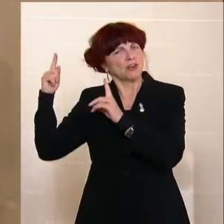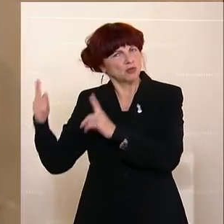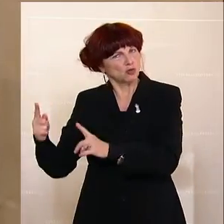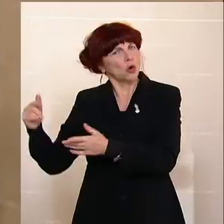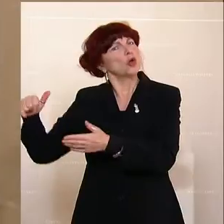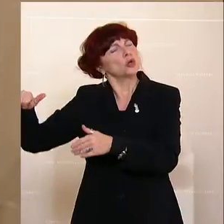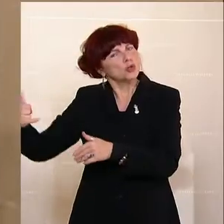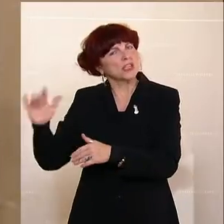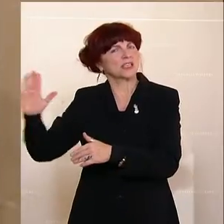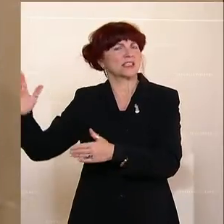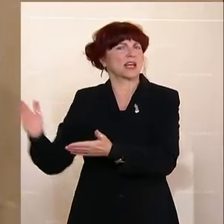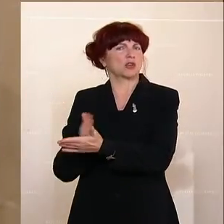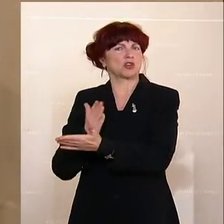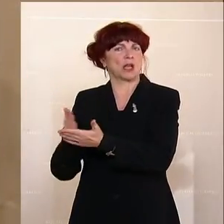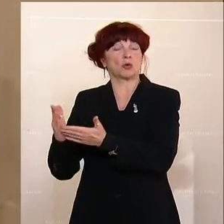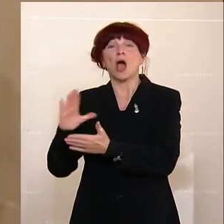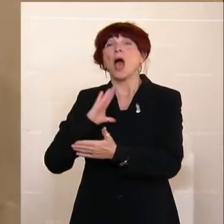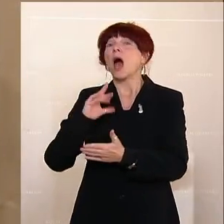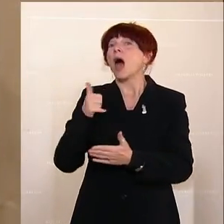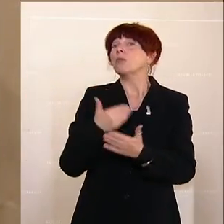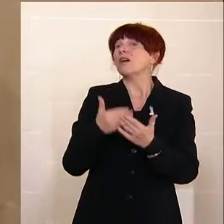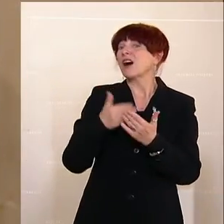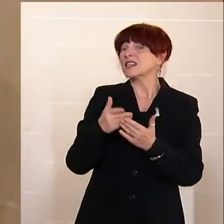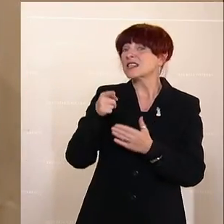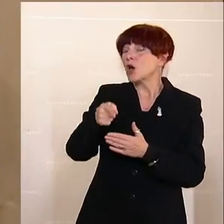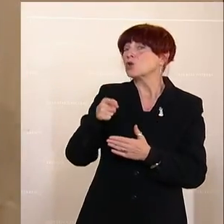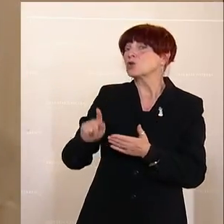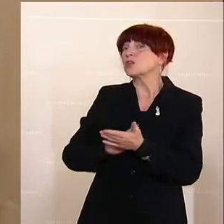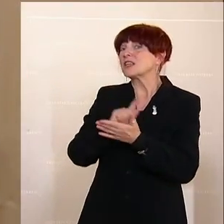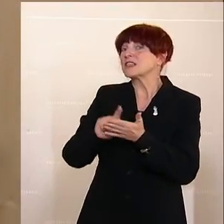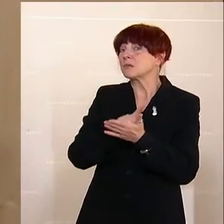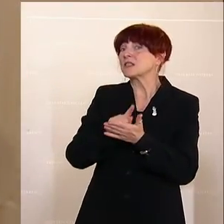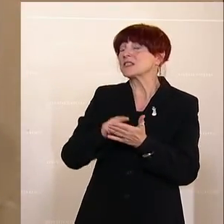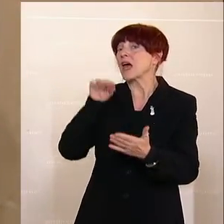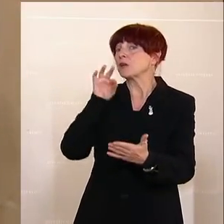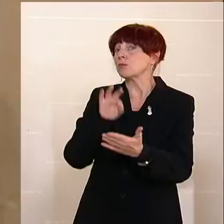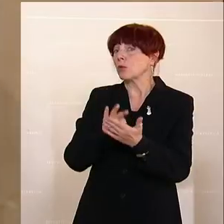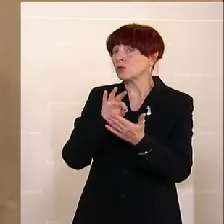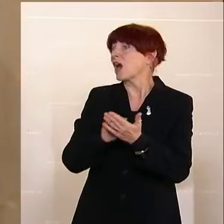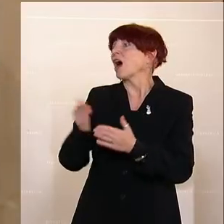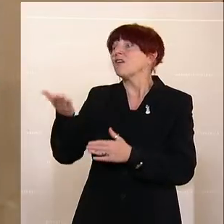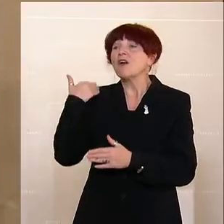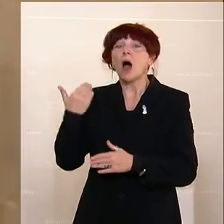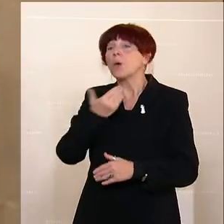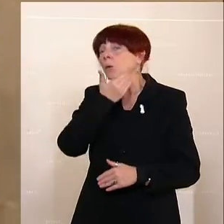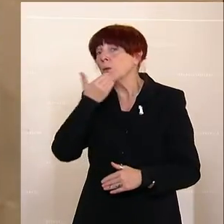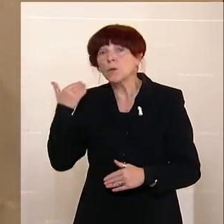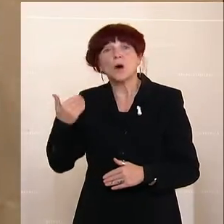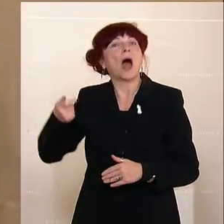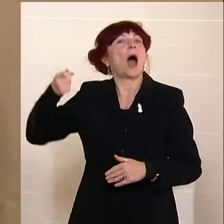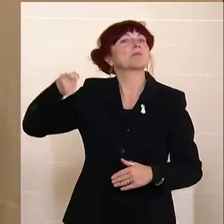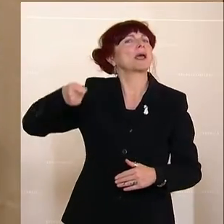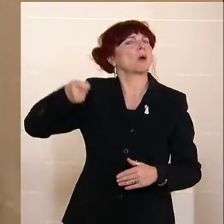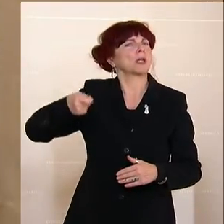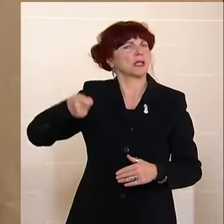Aber der Schluss, zu dem wir gekommen sind, ist zu dem Zeitpunkt, war er auf jeden Fall nicht Abgeordneter. Also kann es keinen Zusammenhang zur politischen